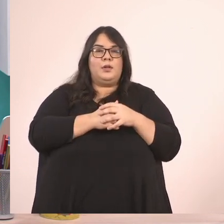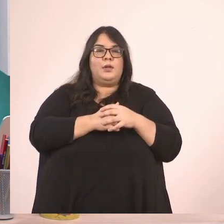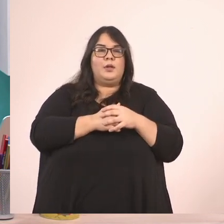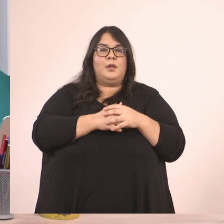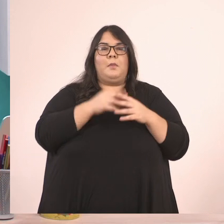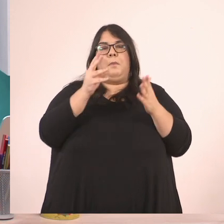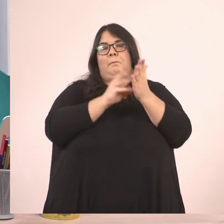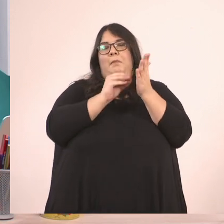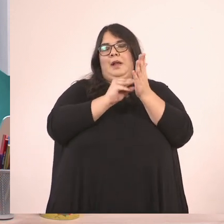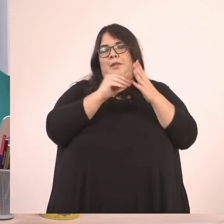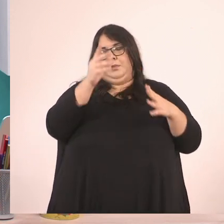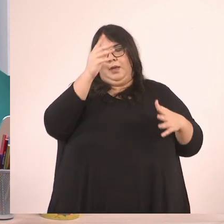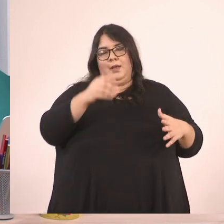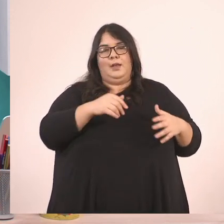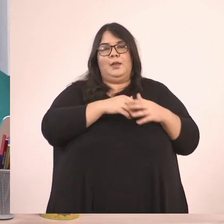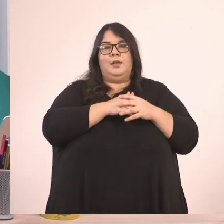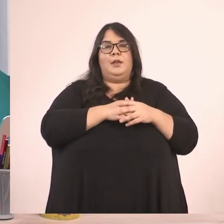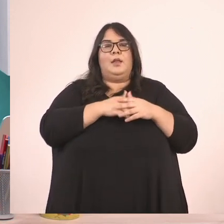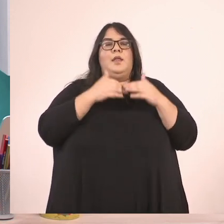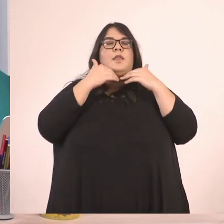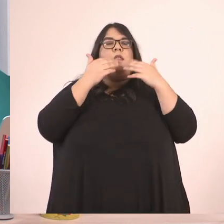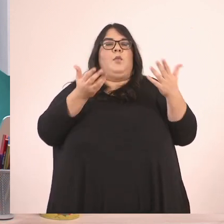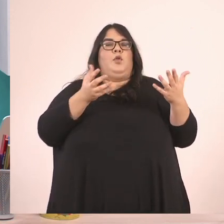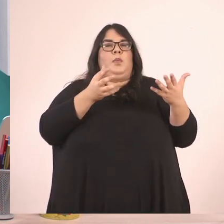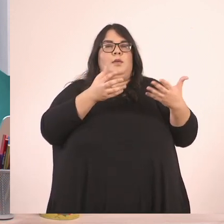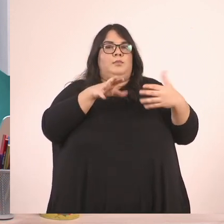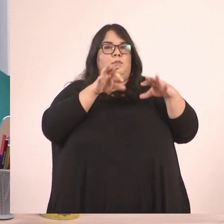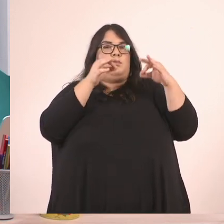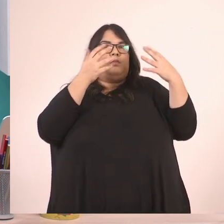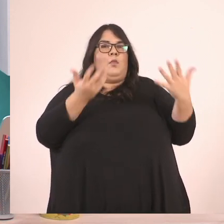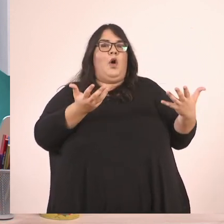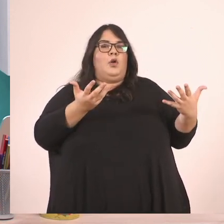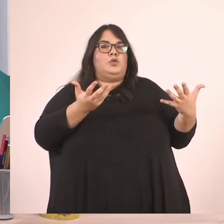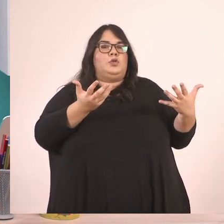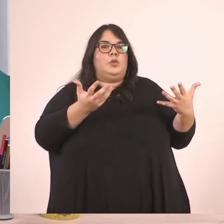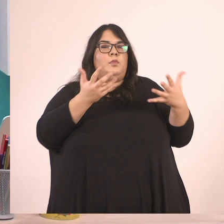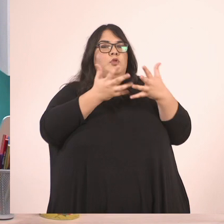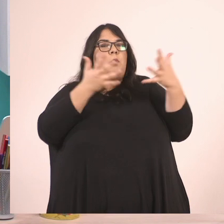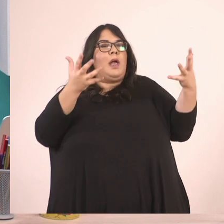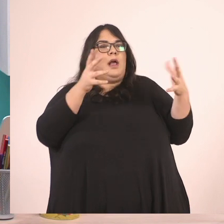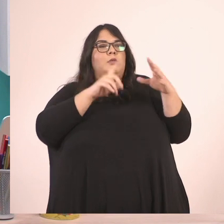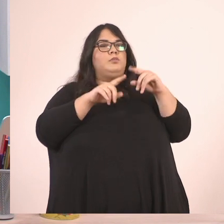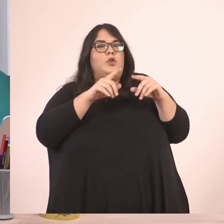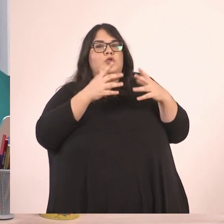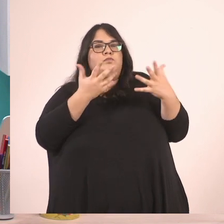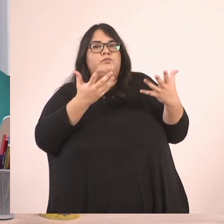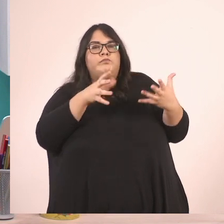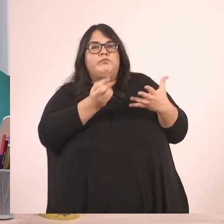θα το κάνουμε συμβολικά. Δεν μπορούμε να αποφασίσουμε τι θα είναι η καινούργια ποσότητα.